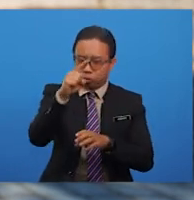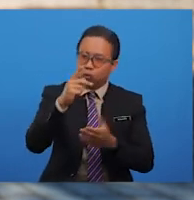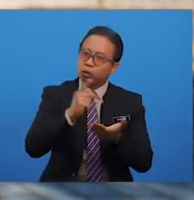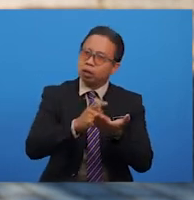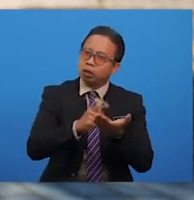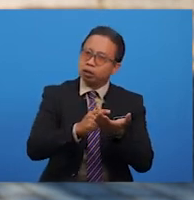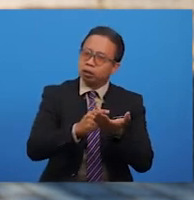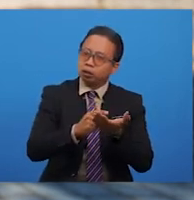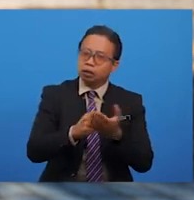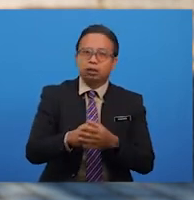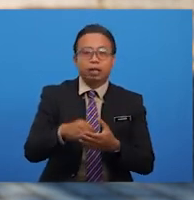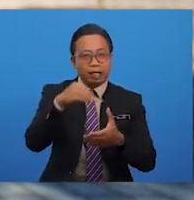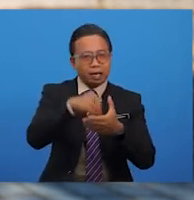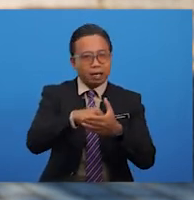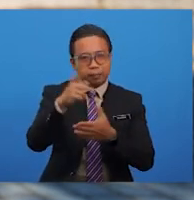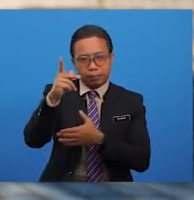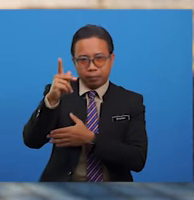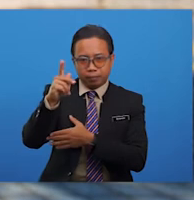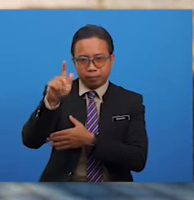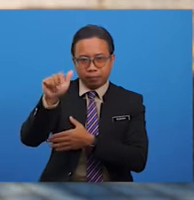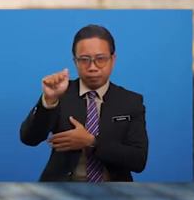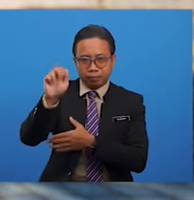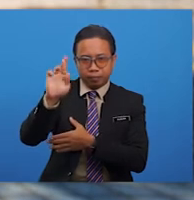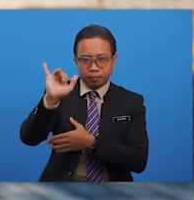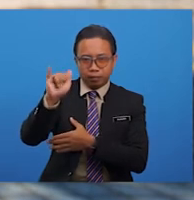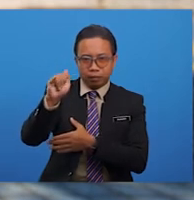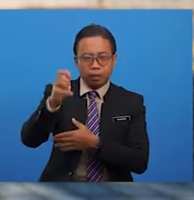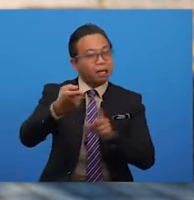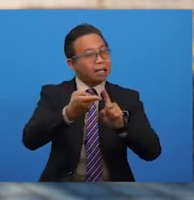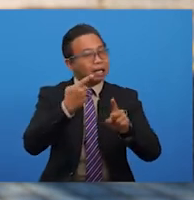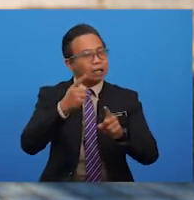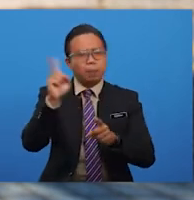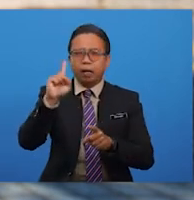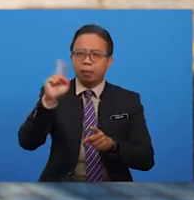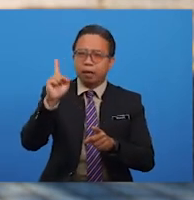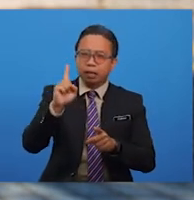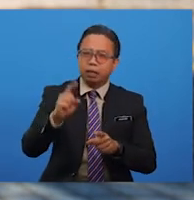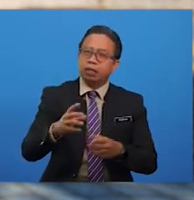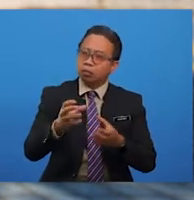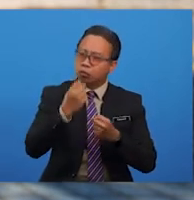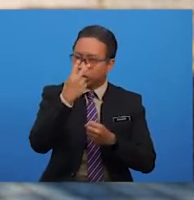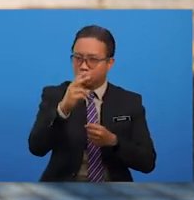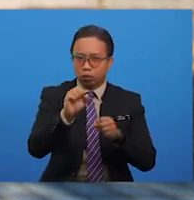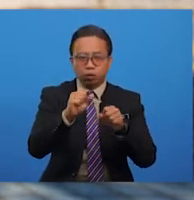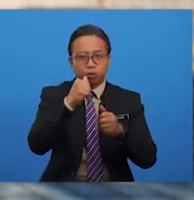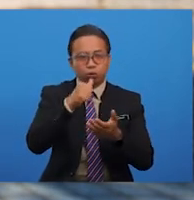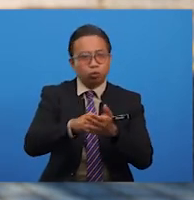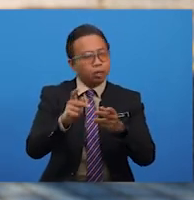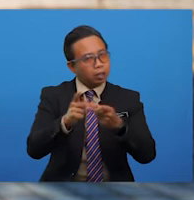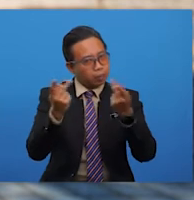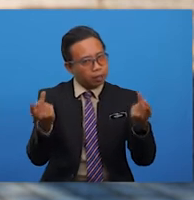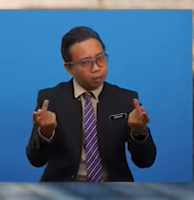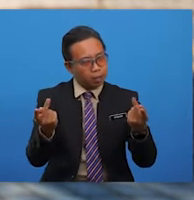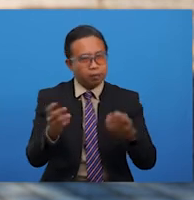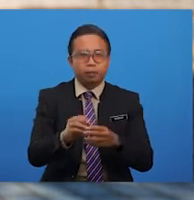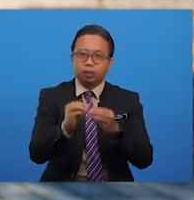mengkaji komponen sastra dalam karya dan puisi daripada sumber lain seperti surat khabar dan